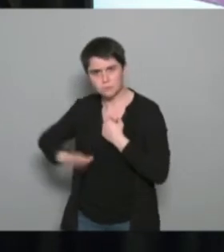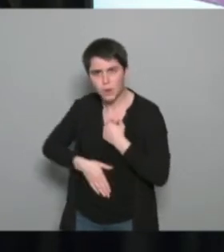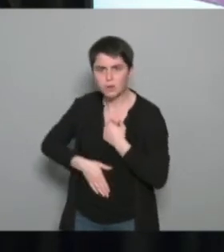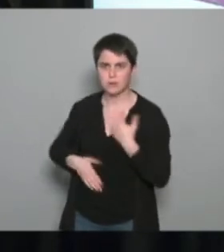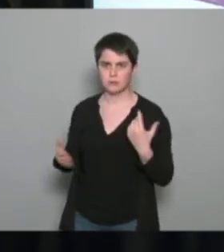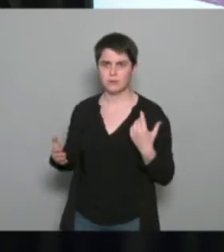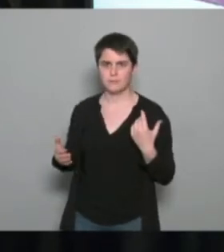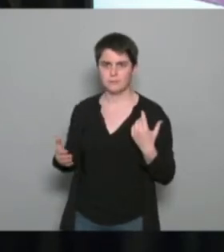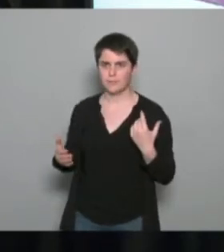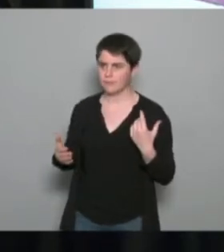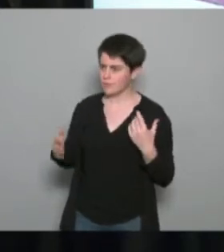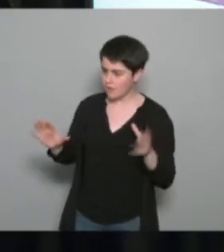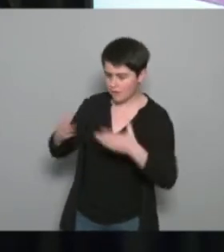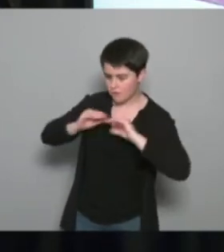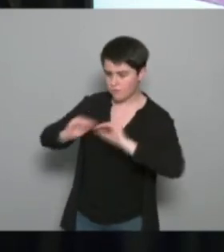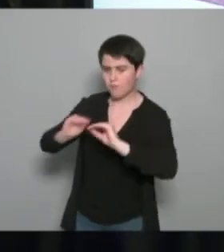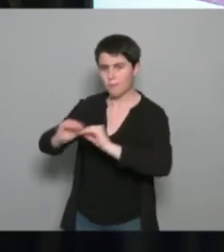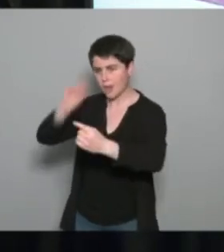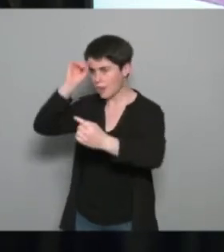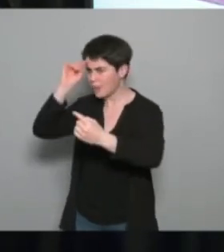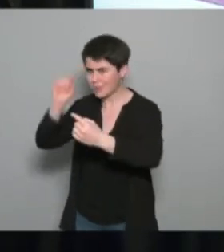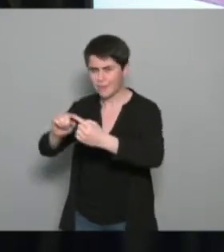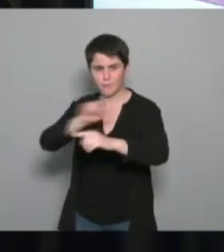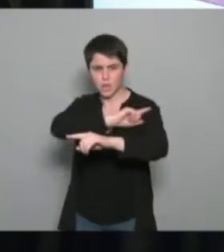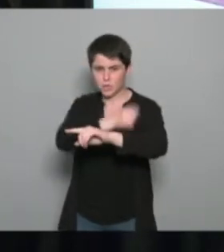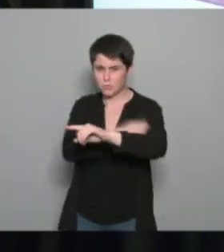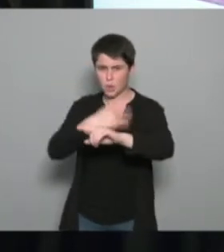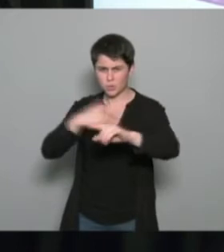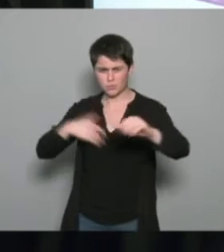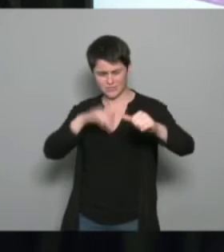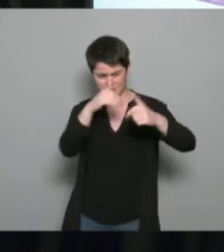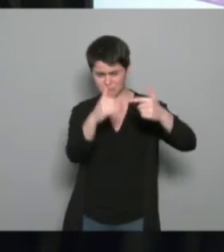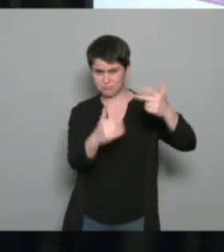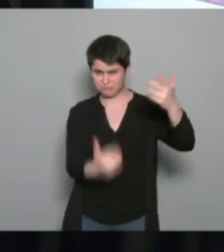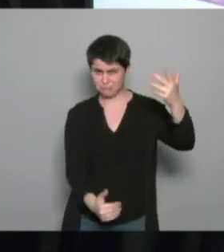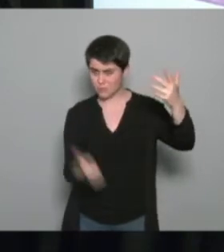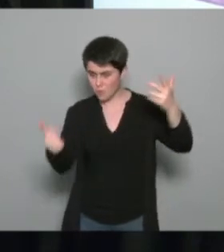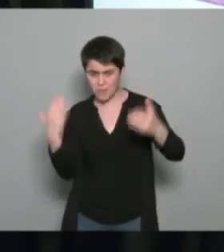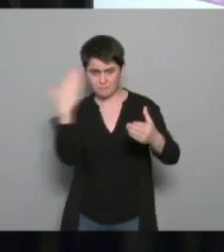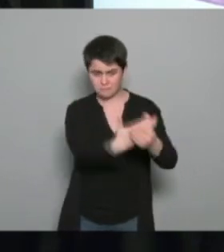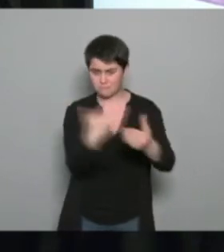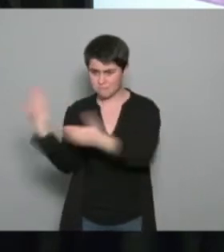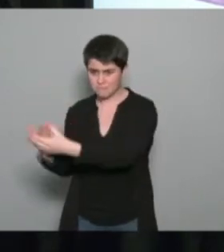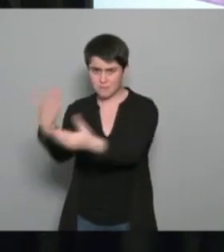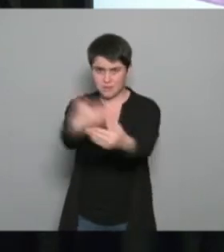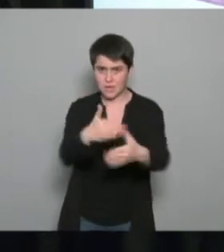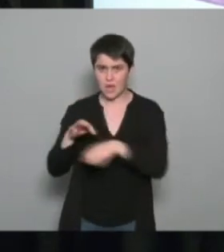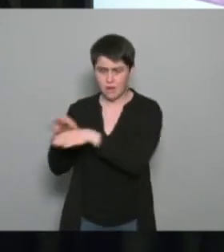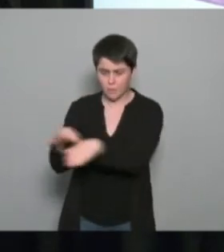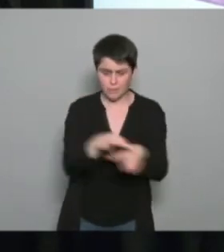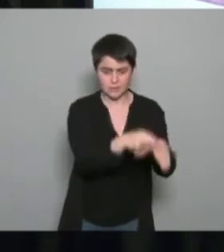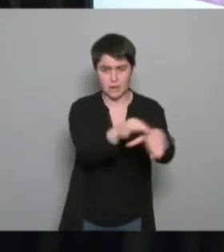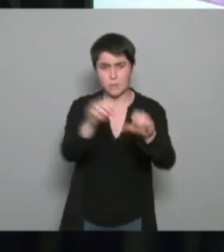sportive quelle qu'elle soit dans le cadre du sport santé auprès de notre population ça c'est hyper important et on le voit qu'on est